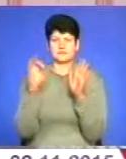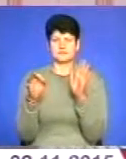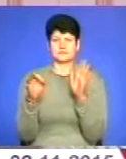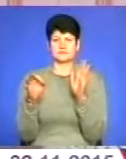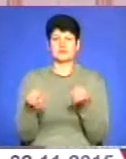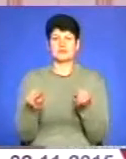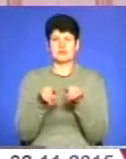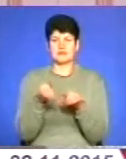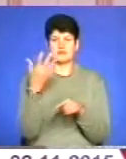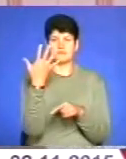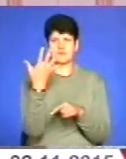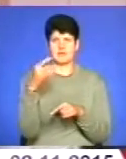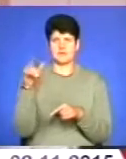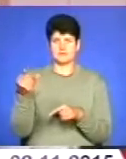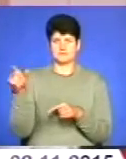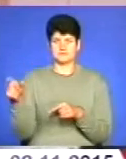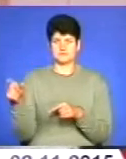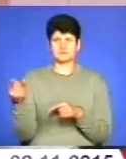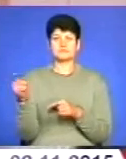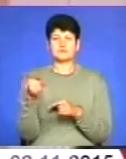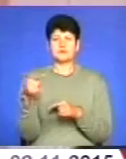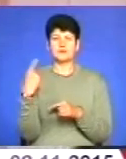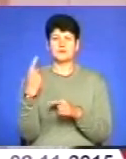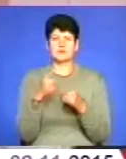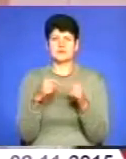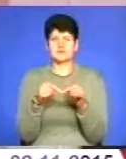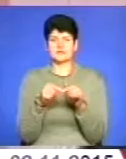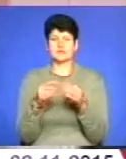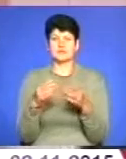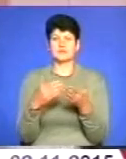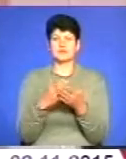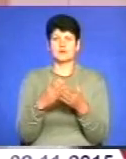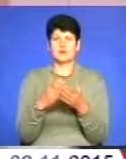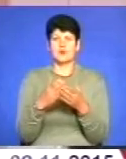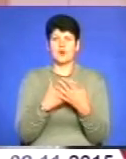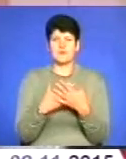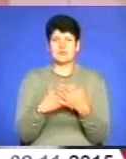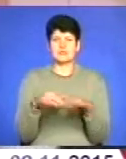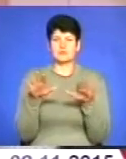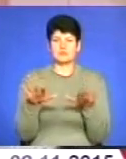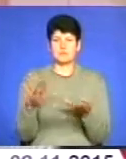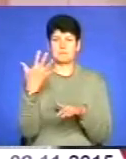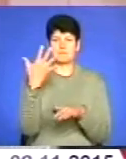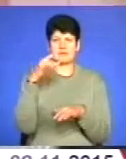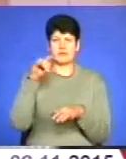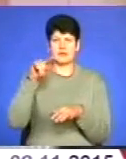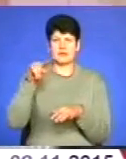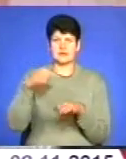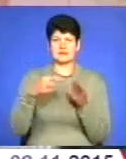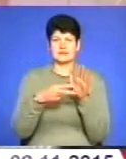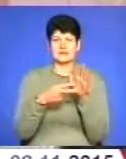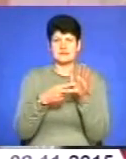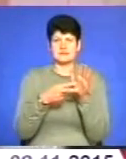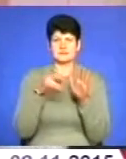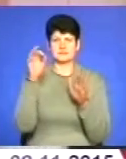теж 5 мандатів. Тернопільська обласна організація політичної партії «Громадянська позиція» – 5,7,